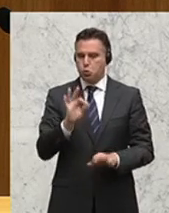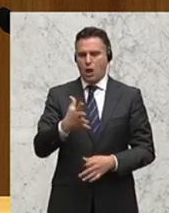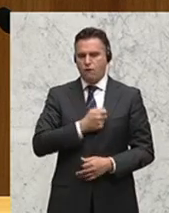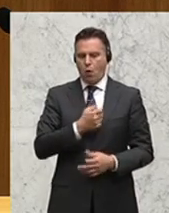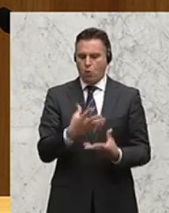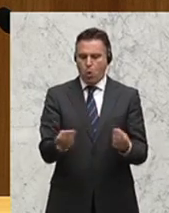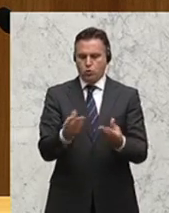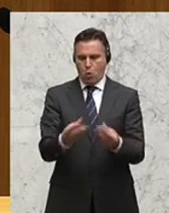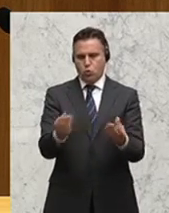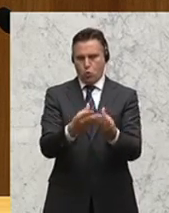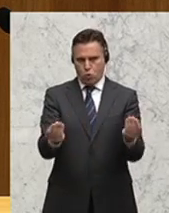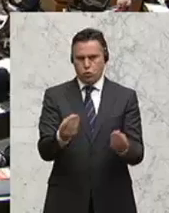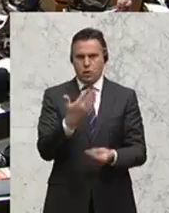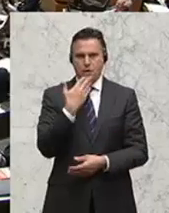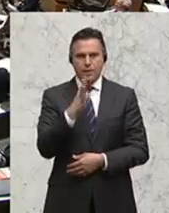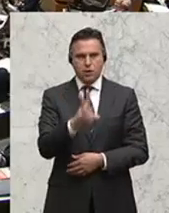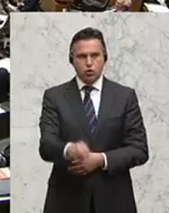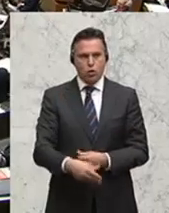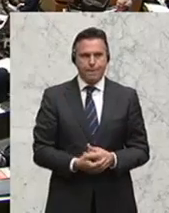Dankeschön. Applaus